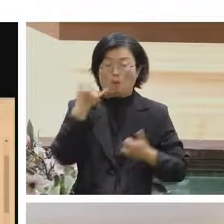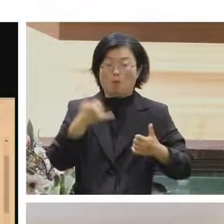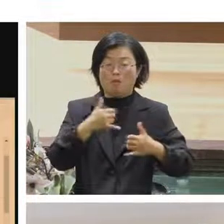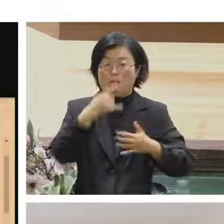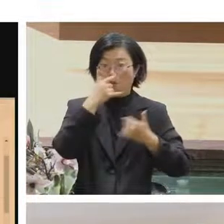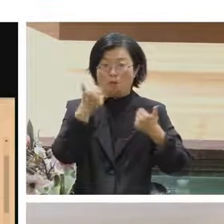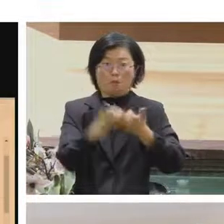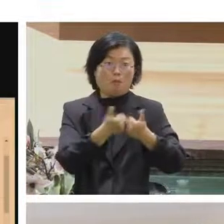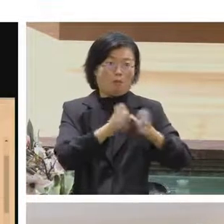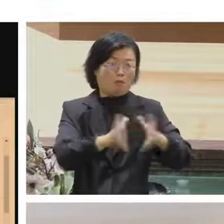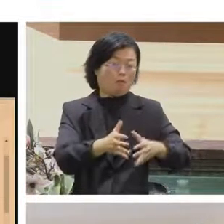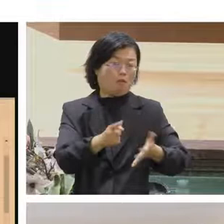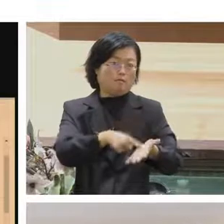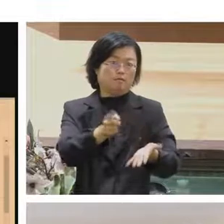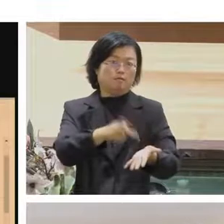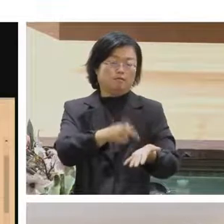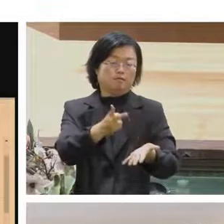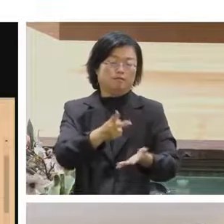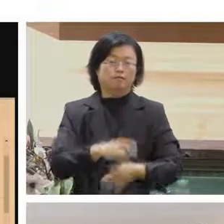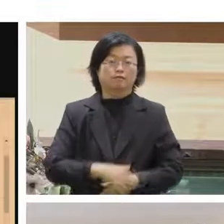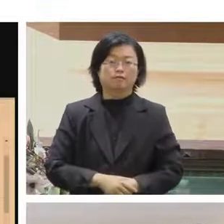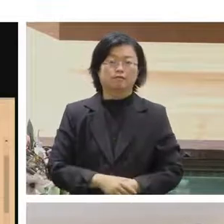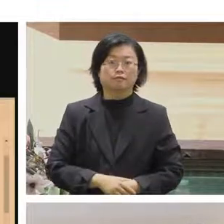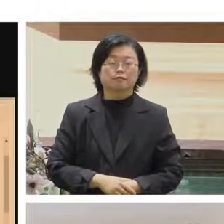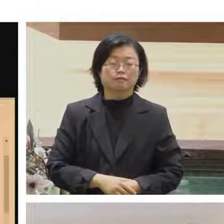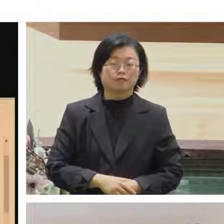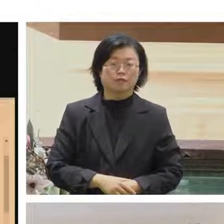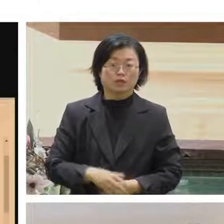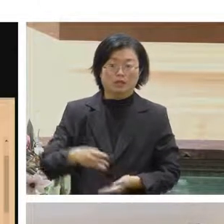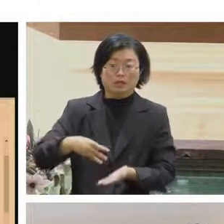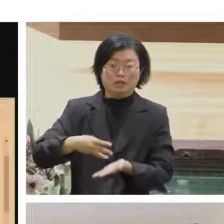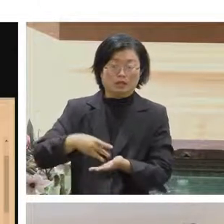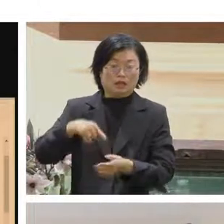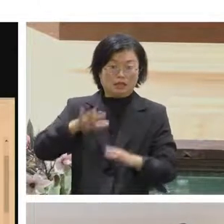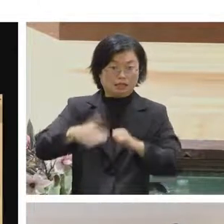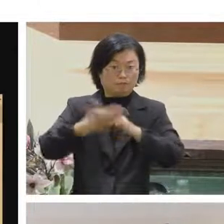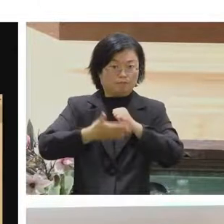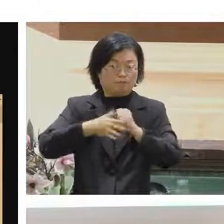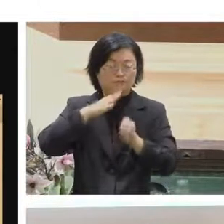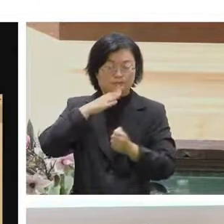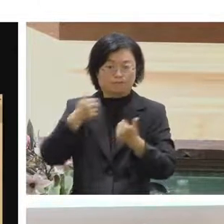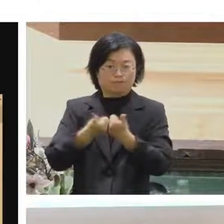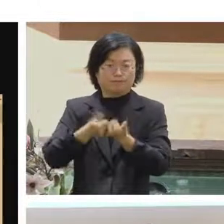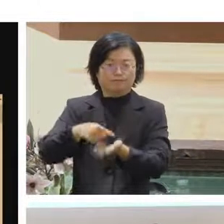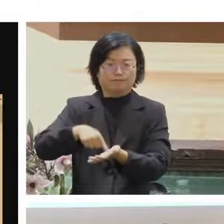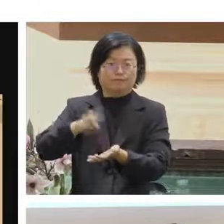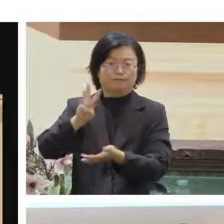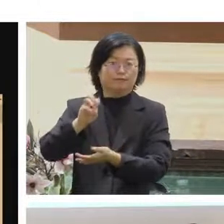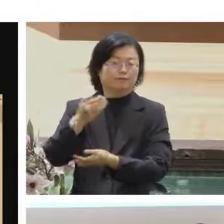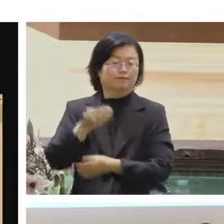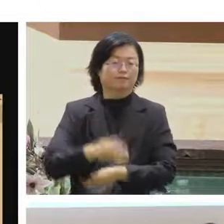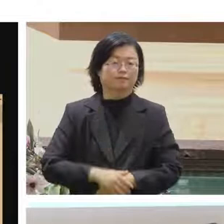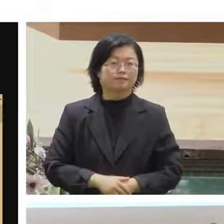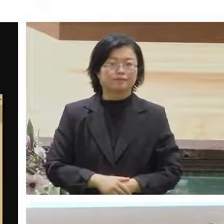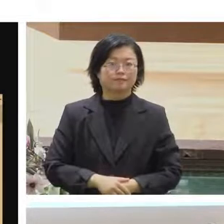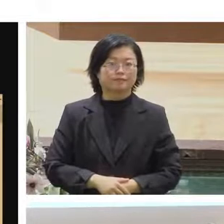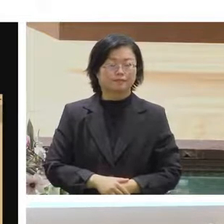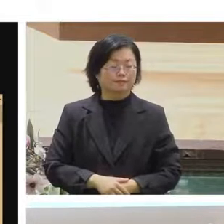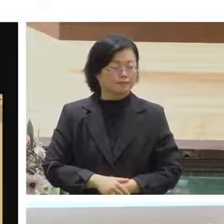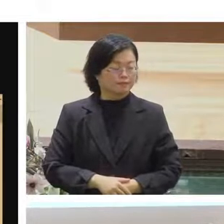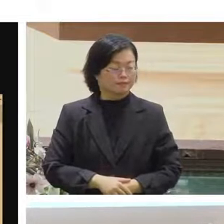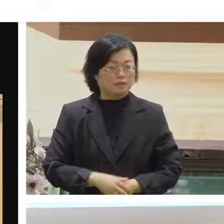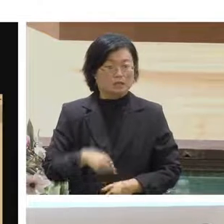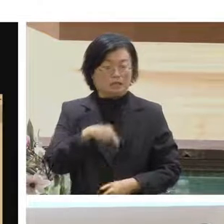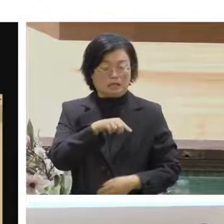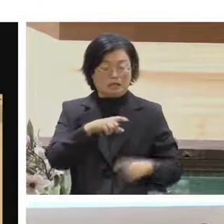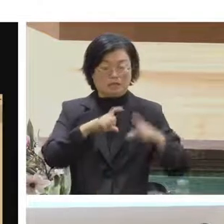那這個是第二版就是在黑松第39次的時候的畫面下一頁那這就是剛剛講到的自